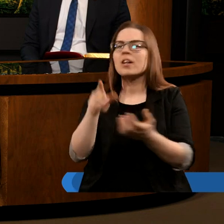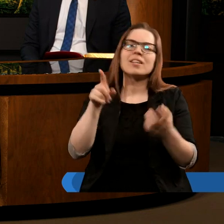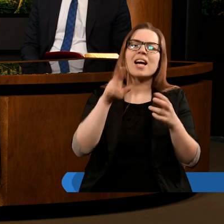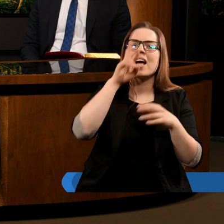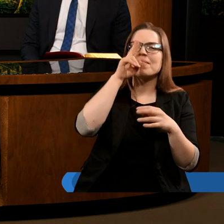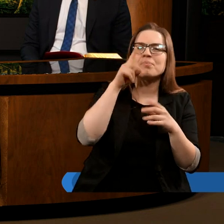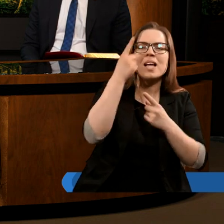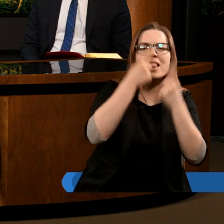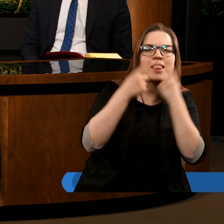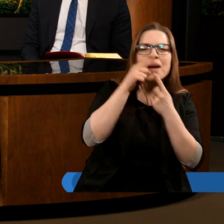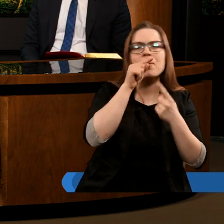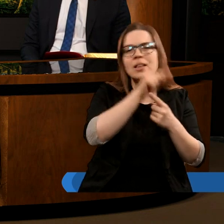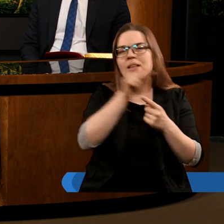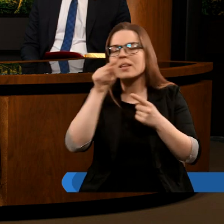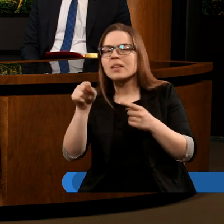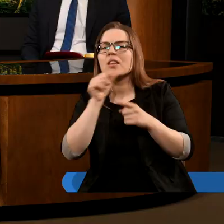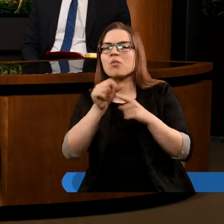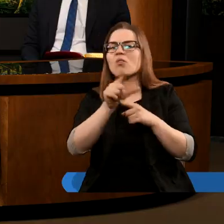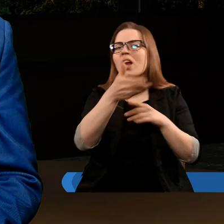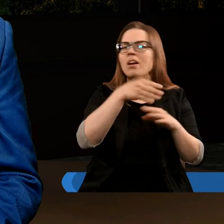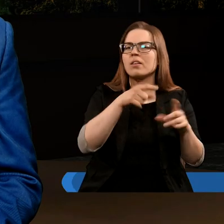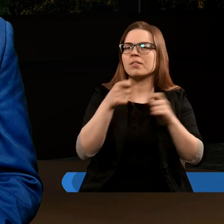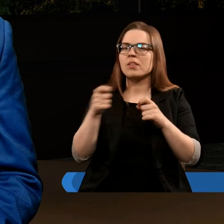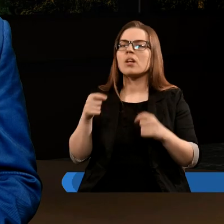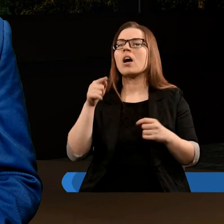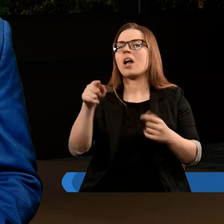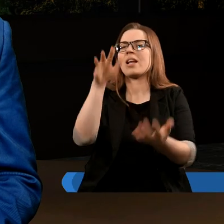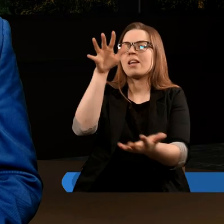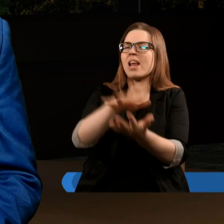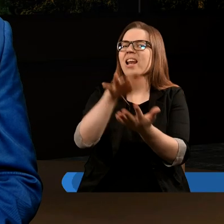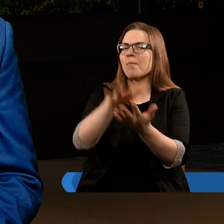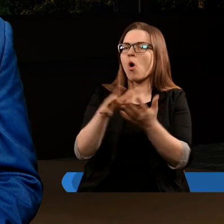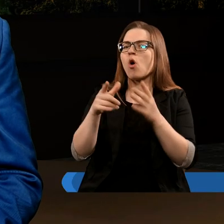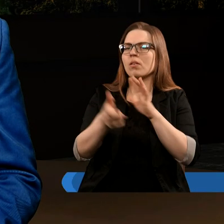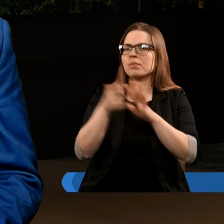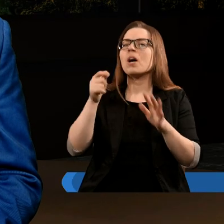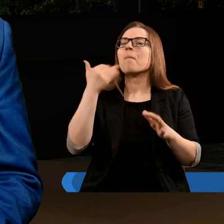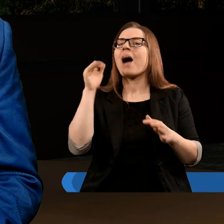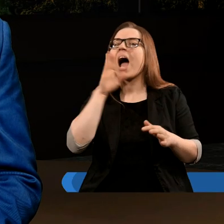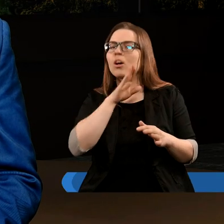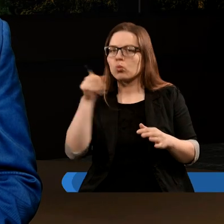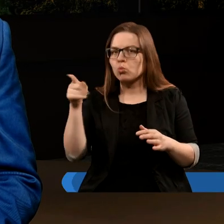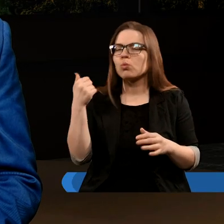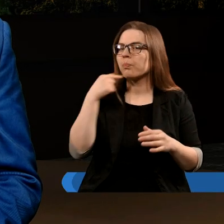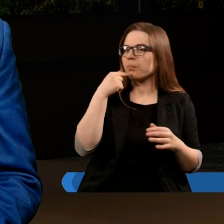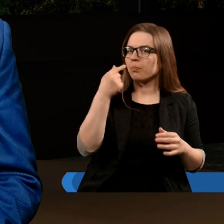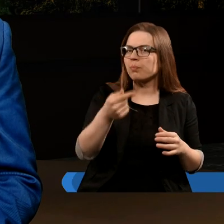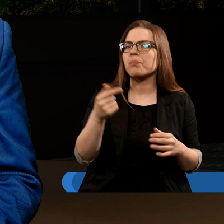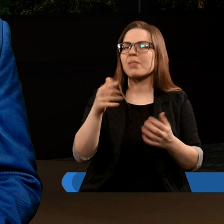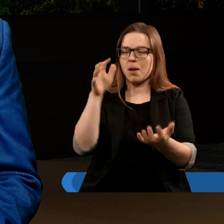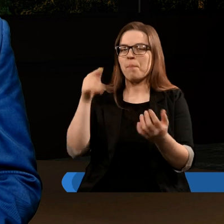interpretację tych postaci z dwunastego rozdziału? Ja wrócę do smoka. Jak już Mariusz powiedział, motyw